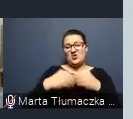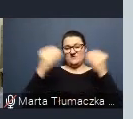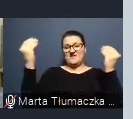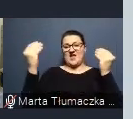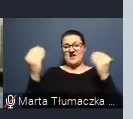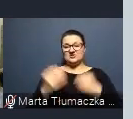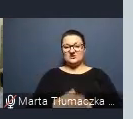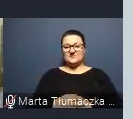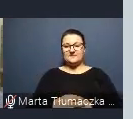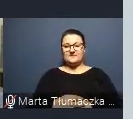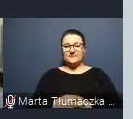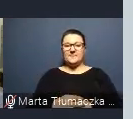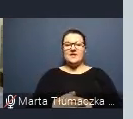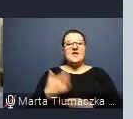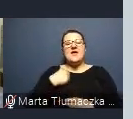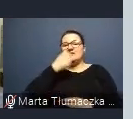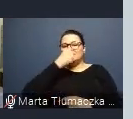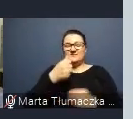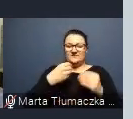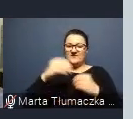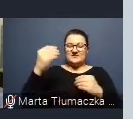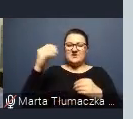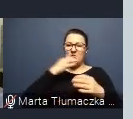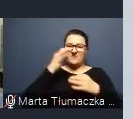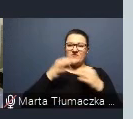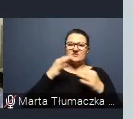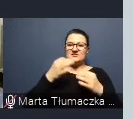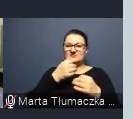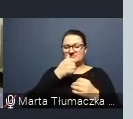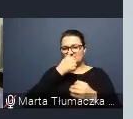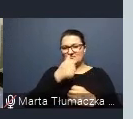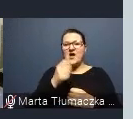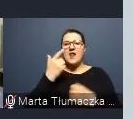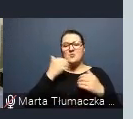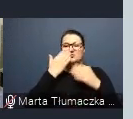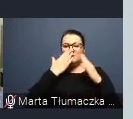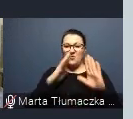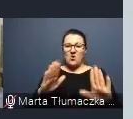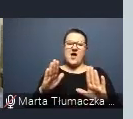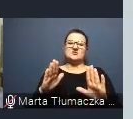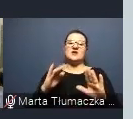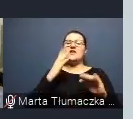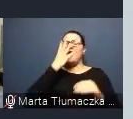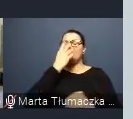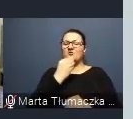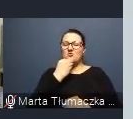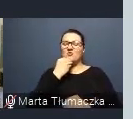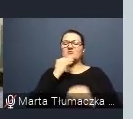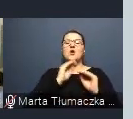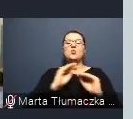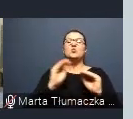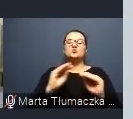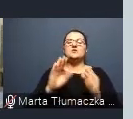Nie będę mogła już wiele Państwu więcej o tym powiedzieć, ale może pokażę, jak wygląda uczenie na przykład